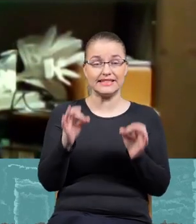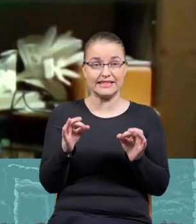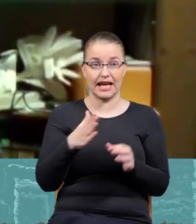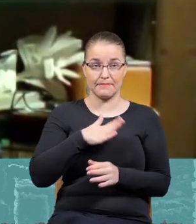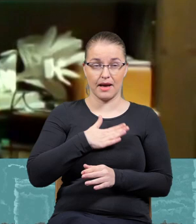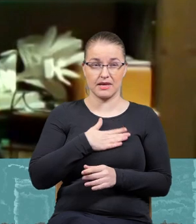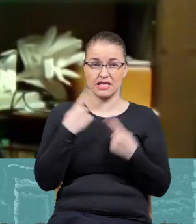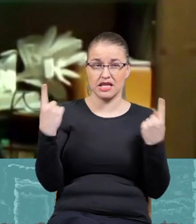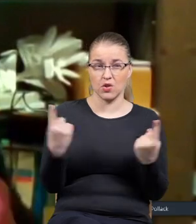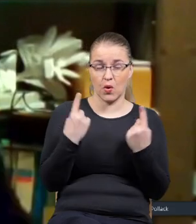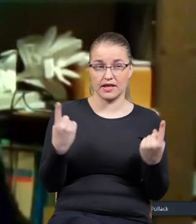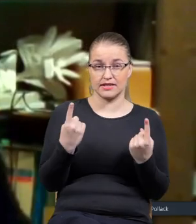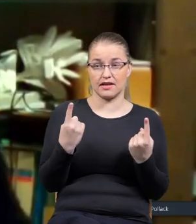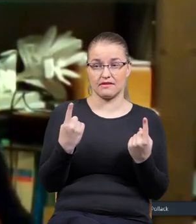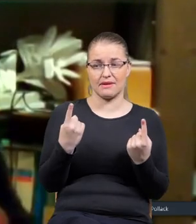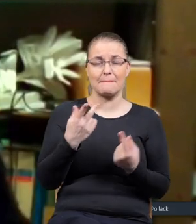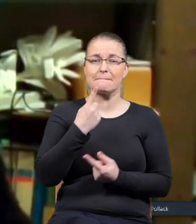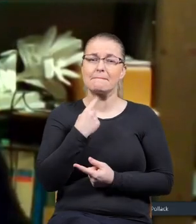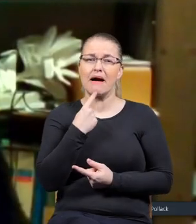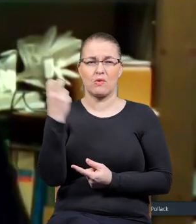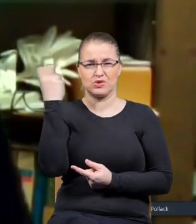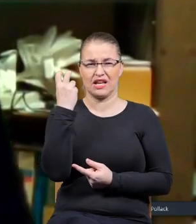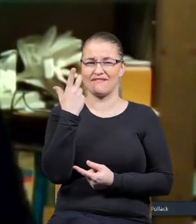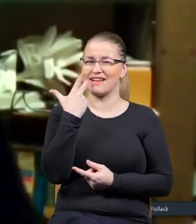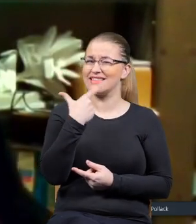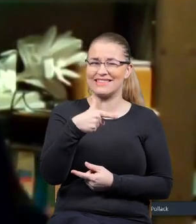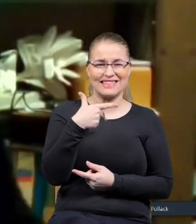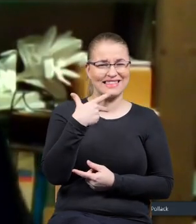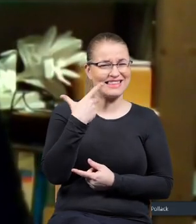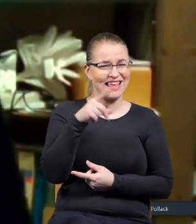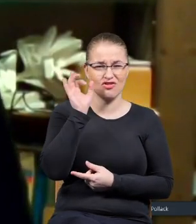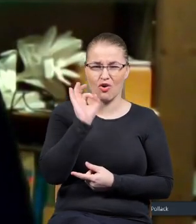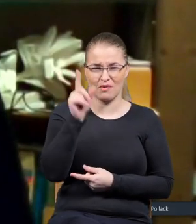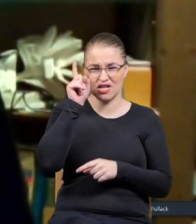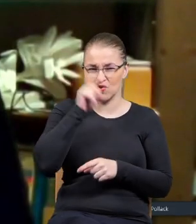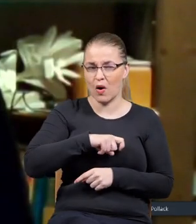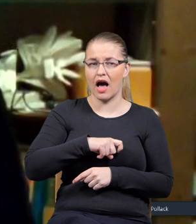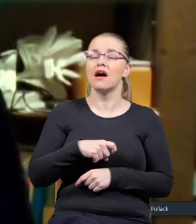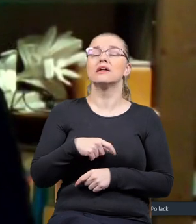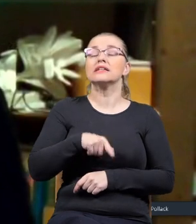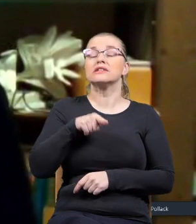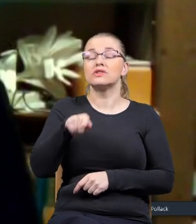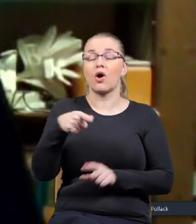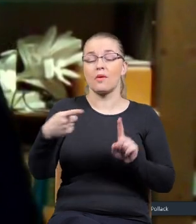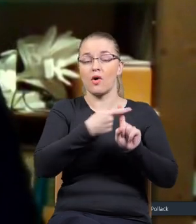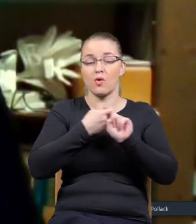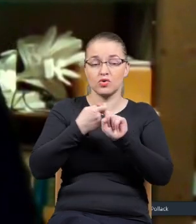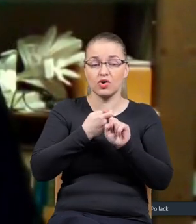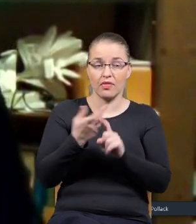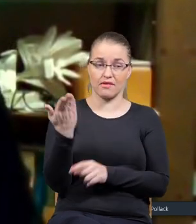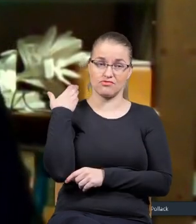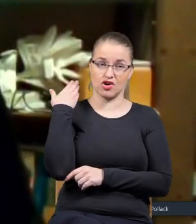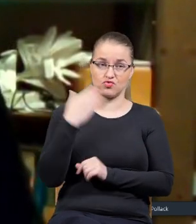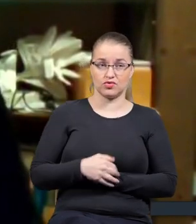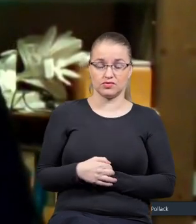mamy, tą sytuację nieciekawą, niedobrą, to właśnie jest związane z przeszłością